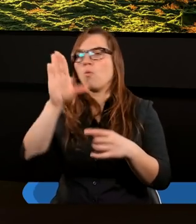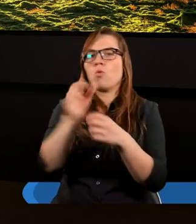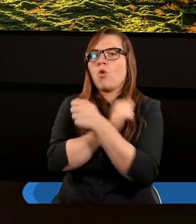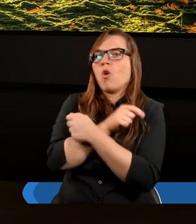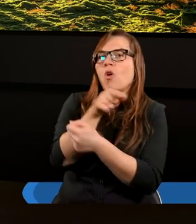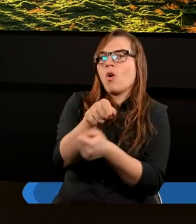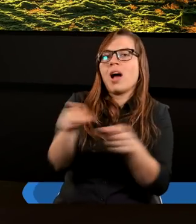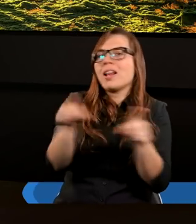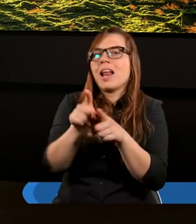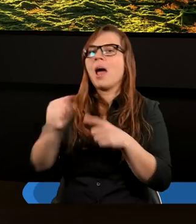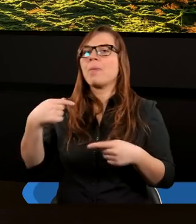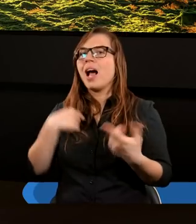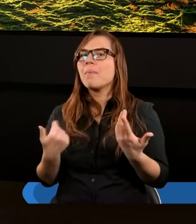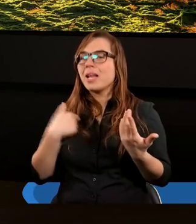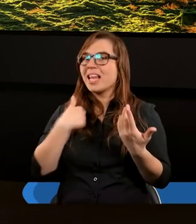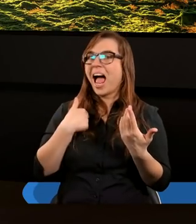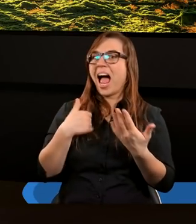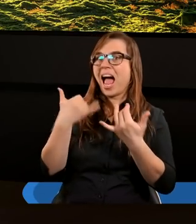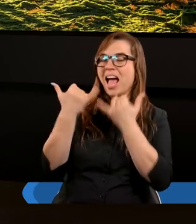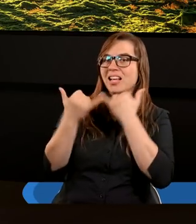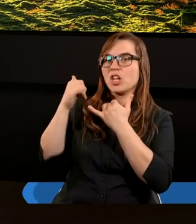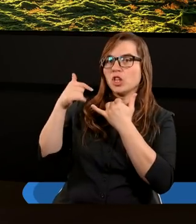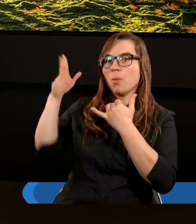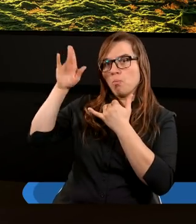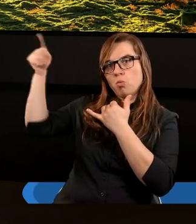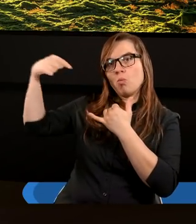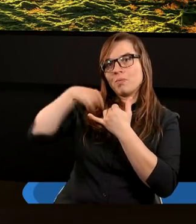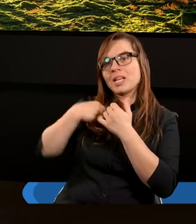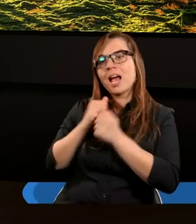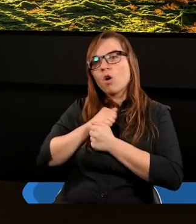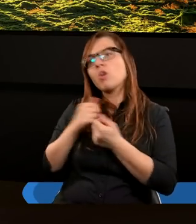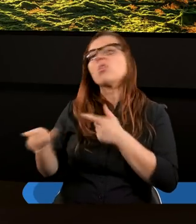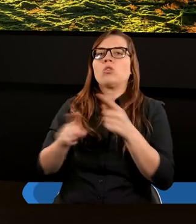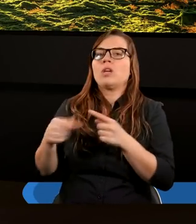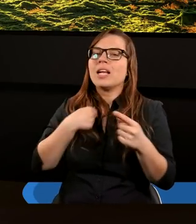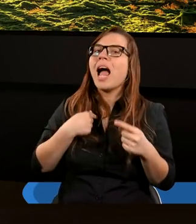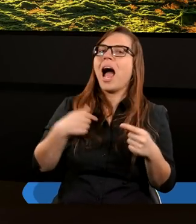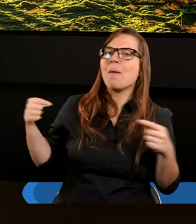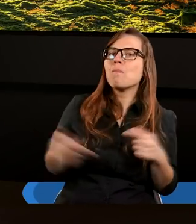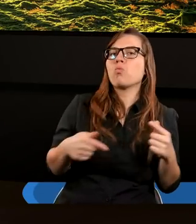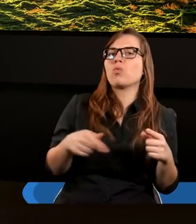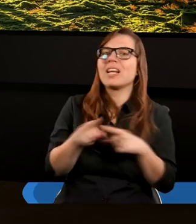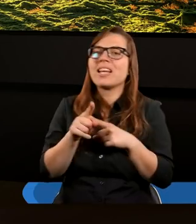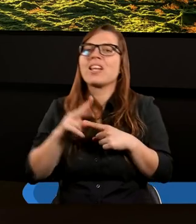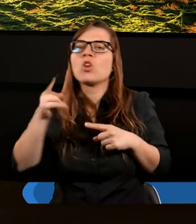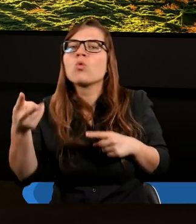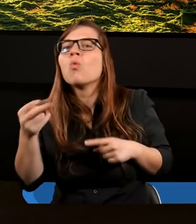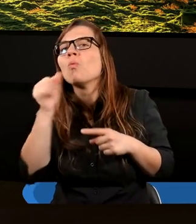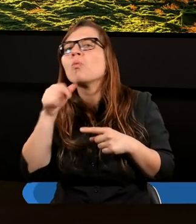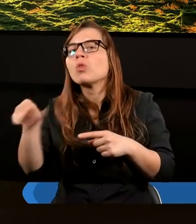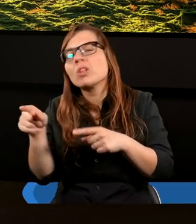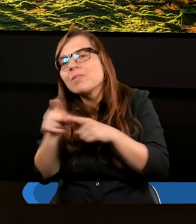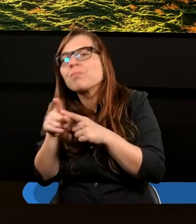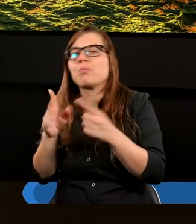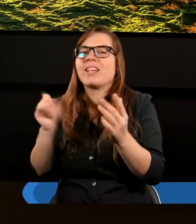kocha tak samo jak mnie. Więc jeżeli Bóg kocha tak samo jak mnie, to ja też muszę przynajmniej starać się